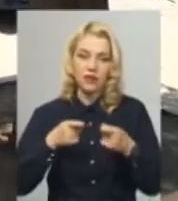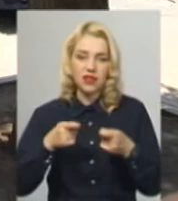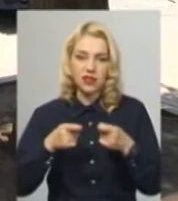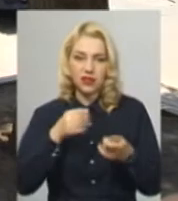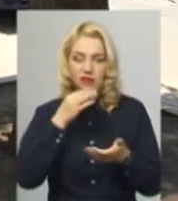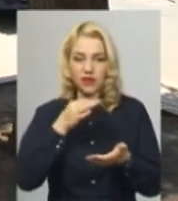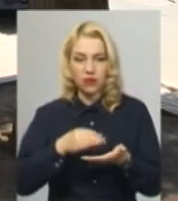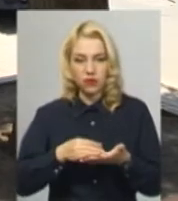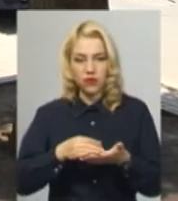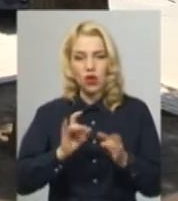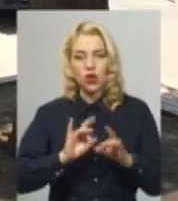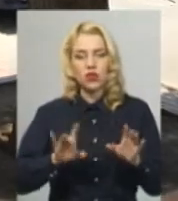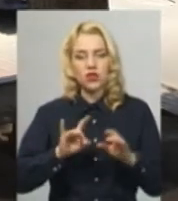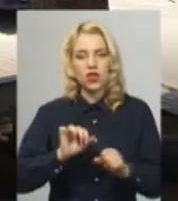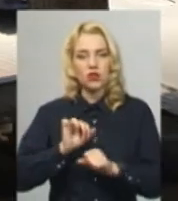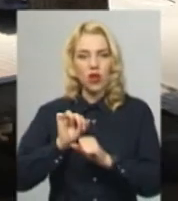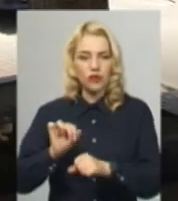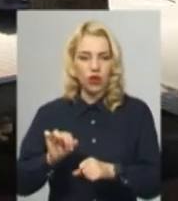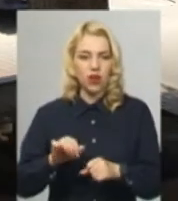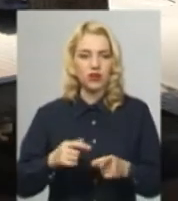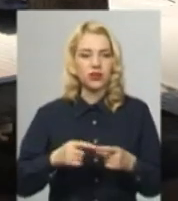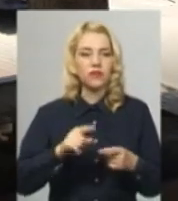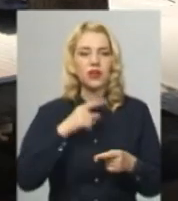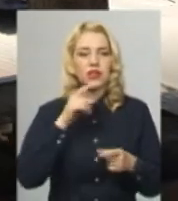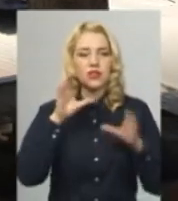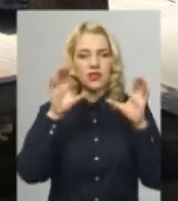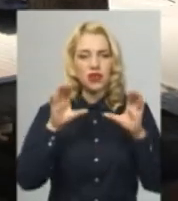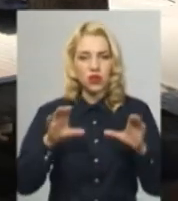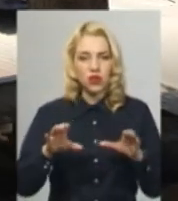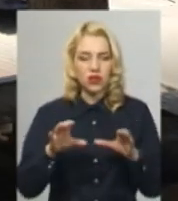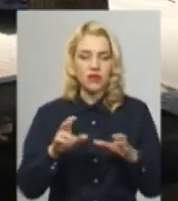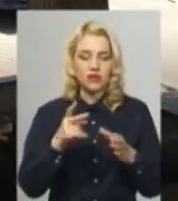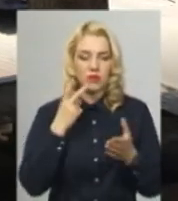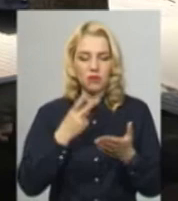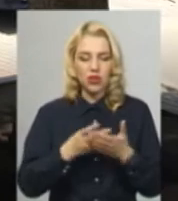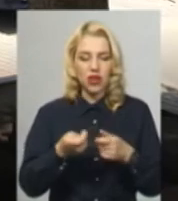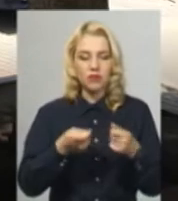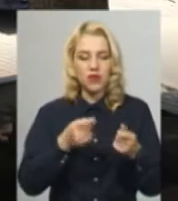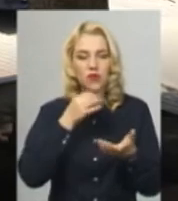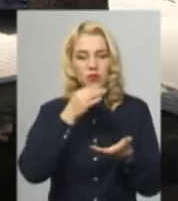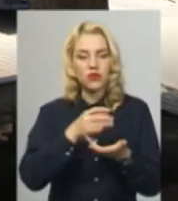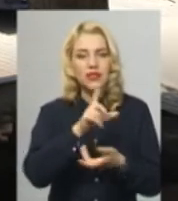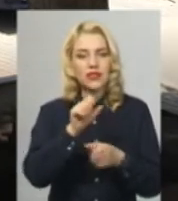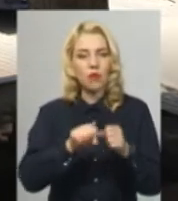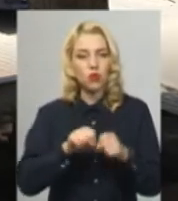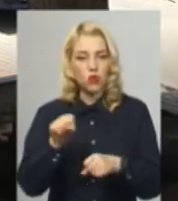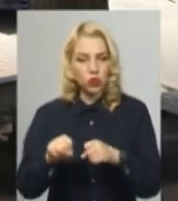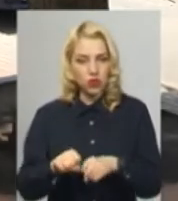адвокат Юрій Ратушняк. Законодавство також передбачає адміністративну відповідальність за відповідні порушення.